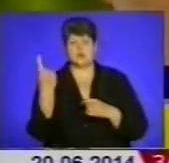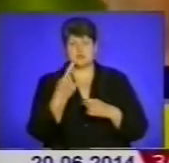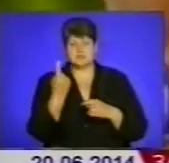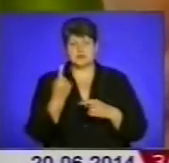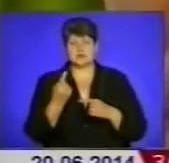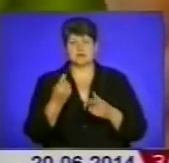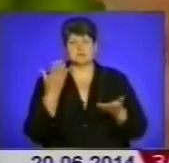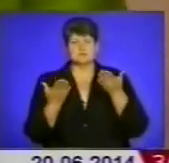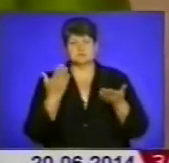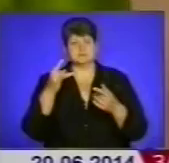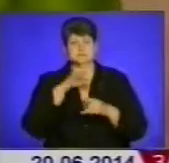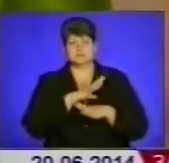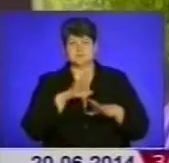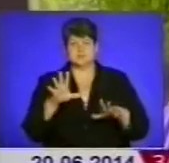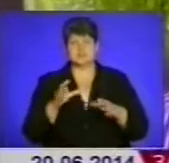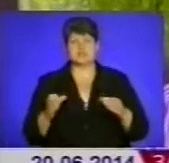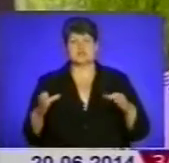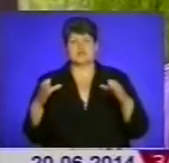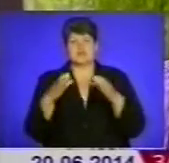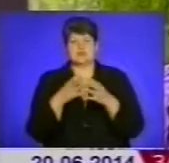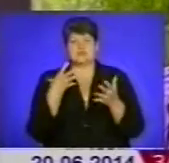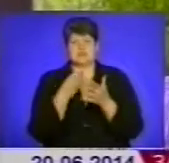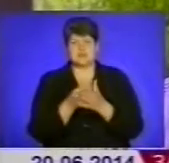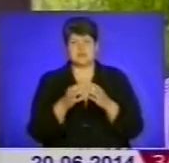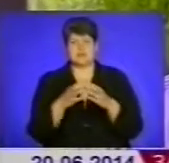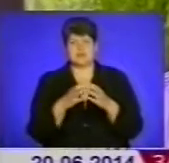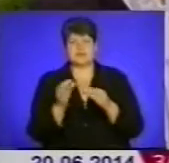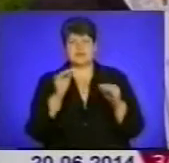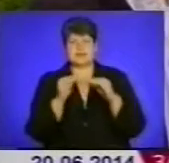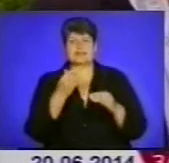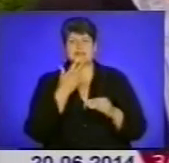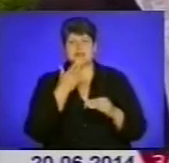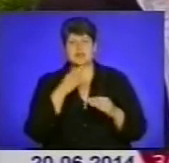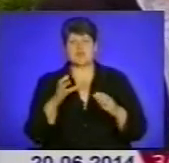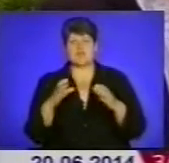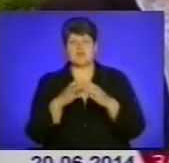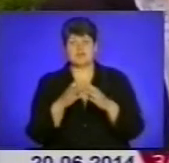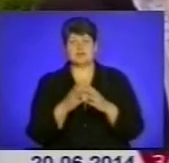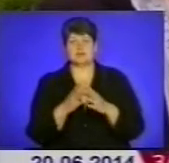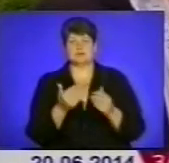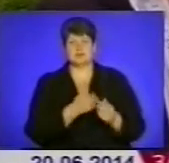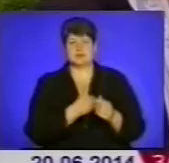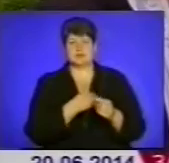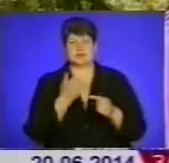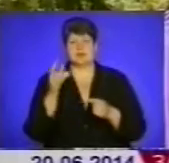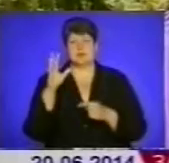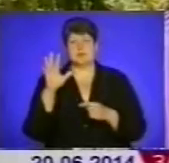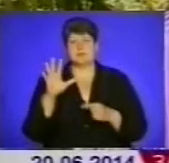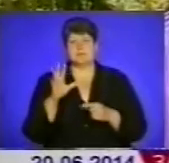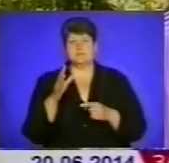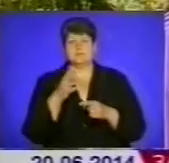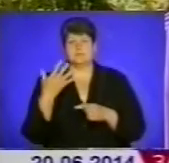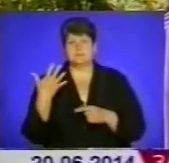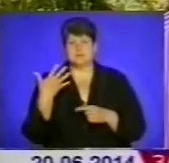Вони сформували свій батальйон у складі Національної гвардії, до якого зголосилися майже півсотні добровольців. Патріотів